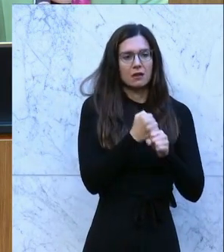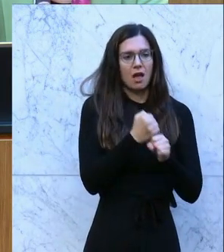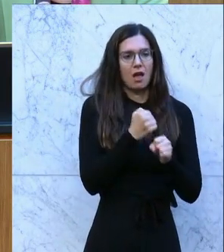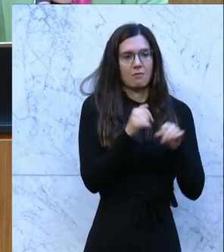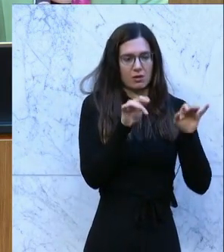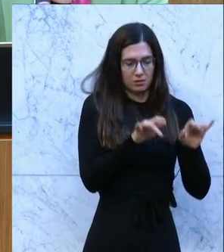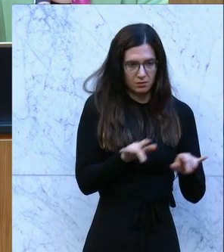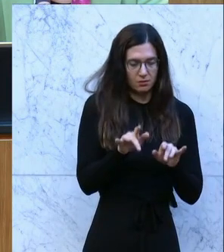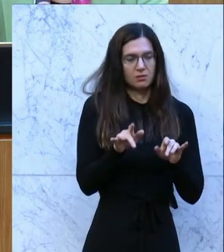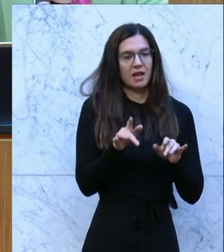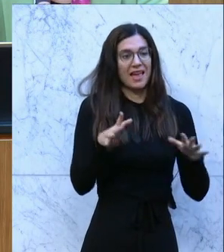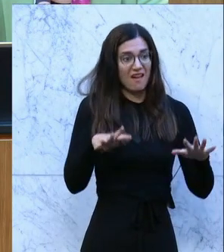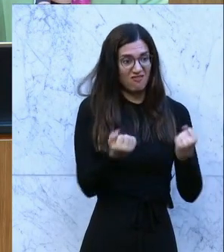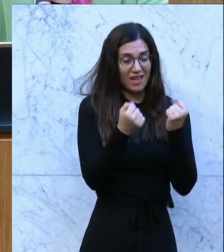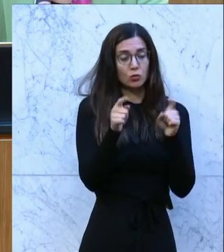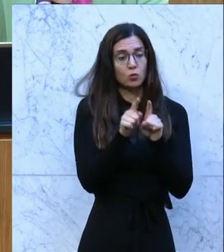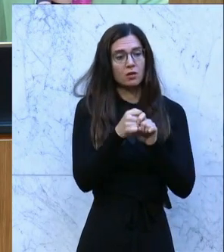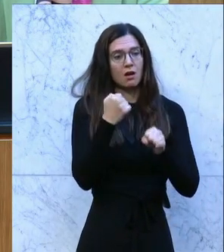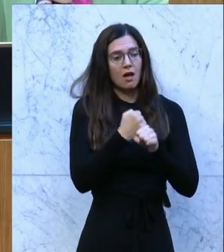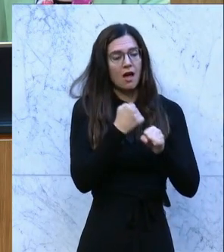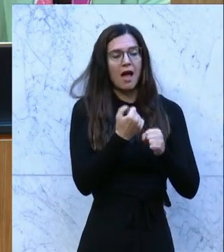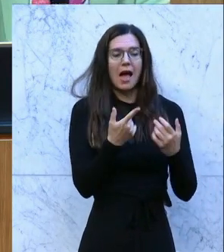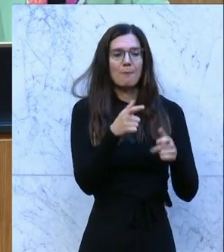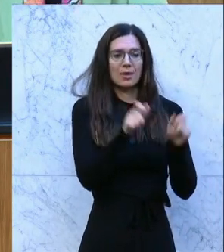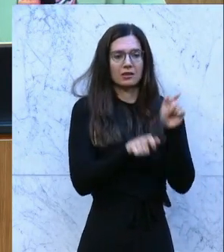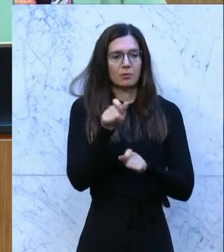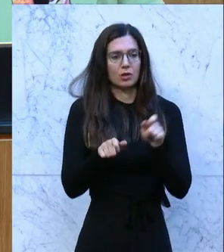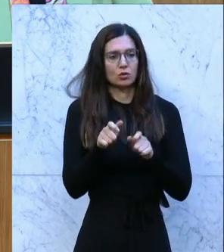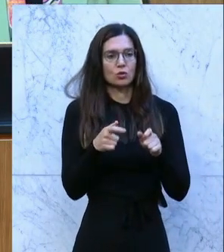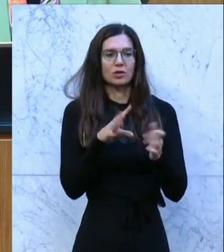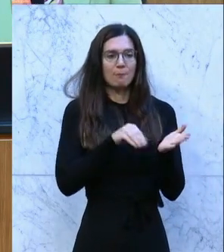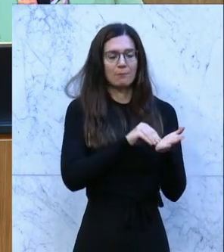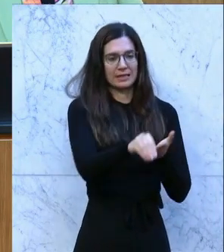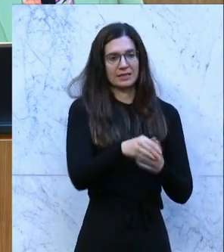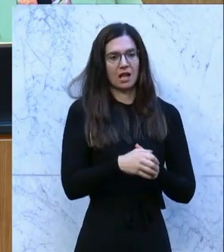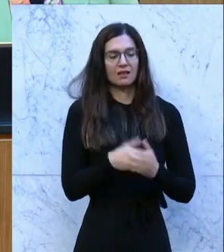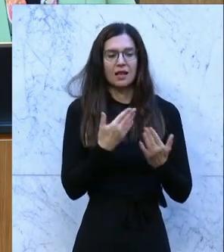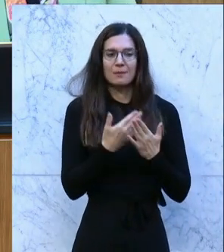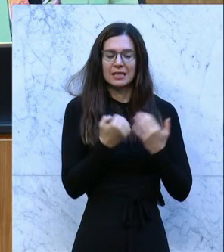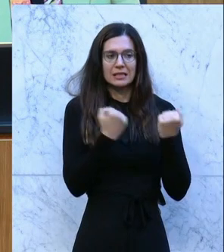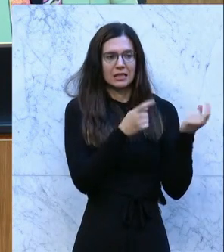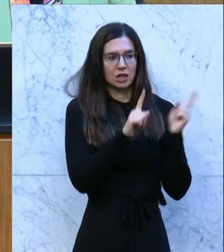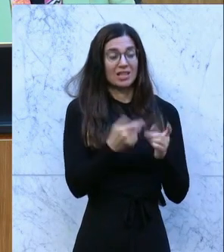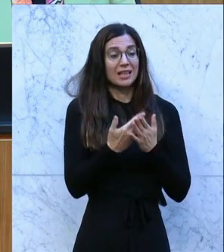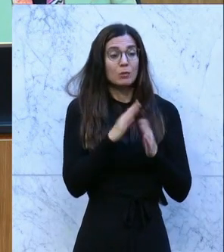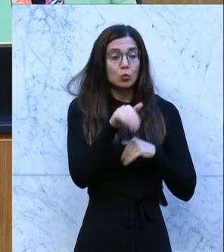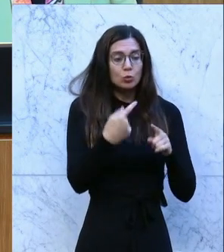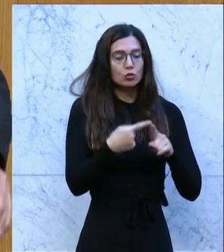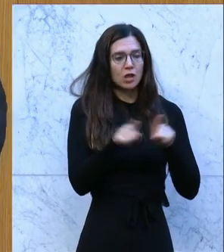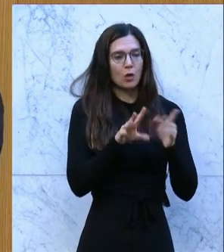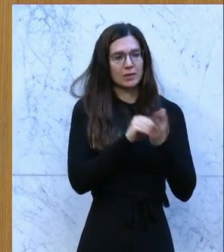damit Arbeitnehmer und Arbeitnehmerinnen, die ihnen Zuständenbezahlung für ihre Arbeit zu gewährleisten, dass diese Stunden auch tatsächlich bezahlt werden?